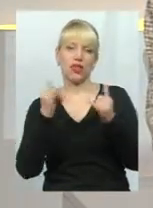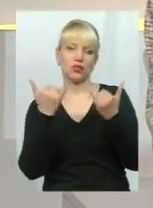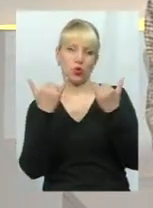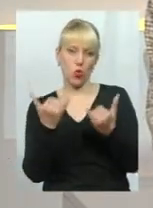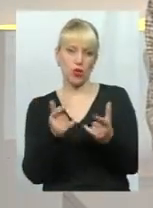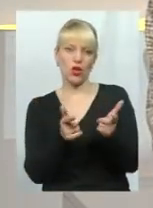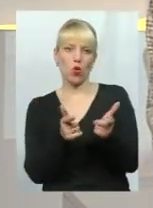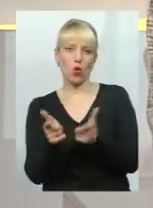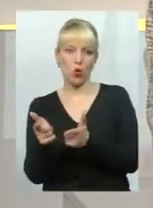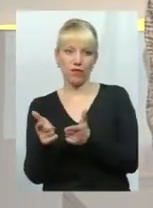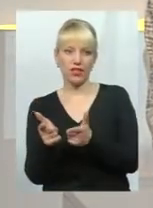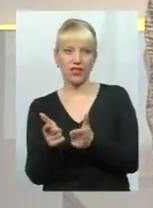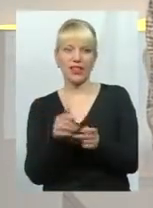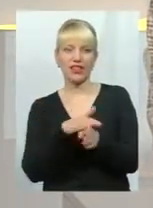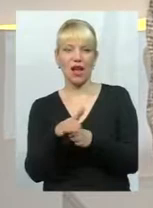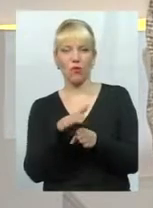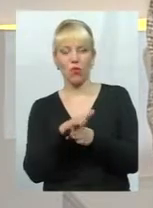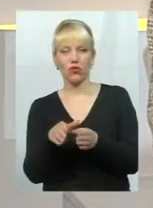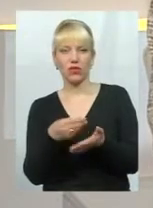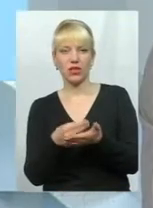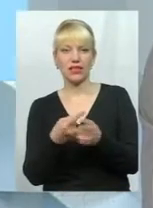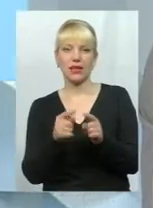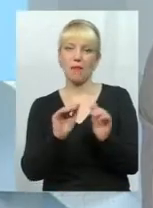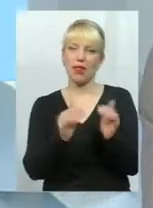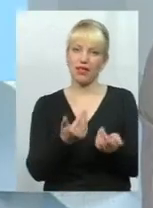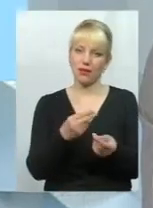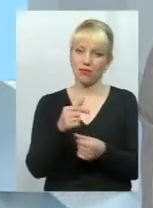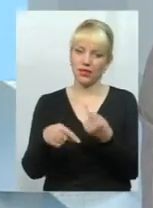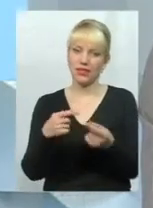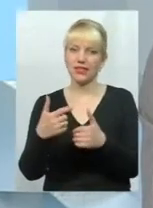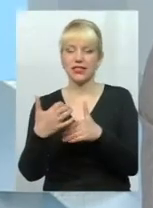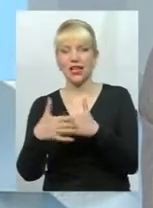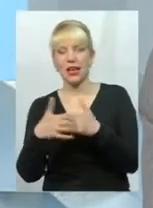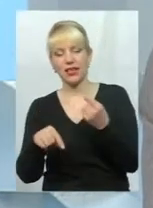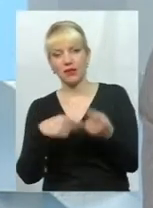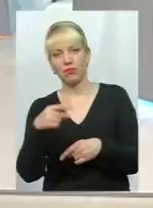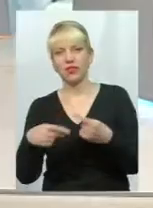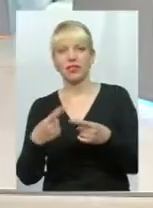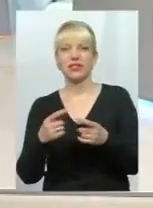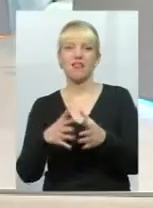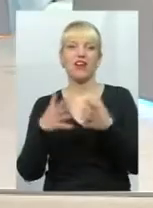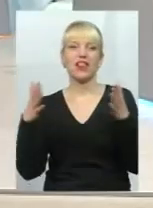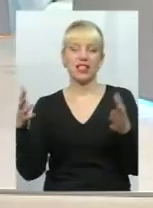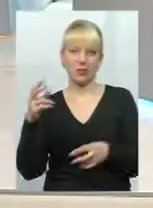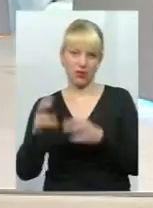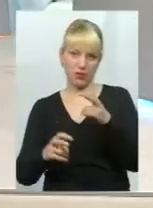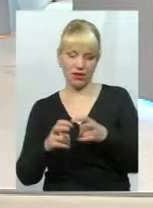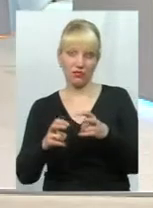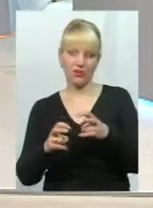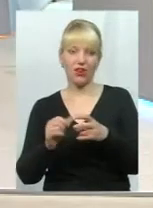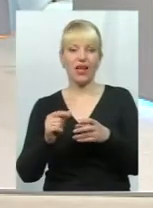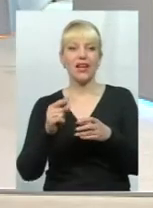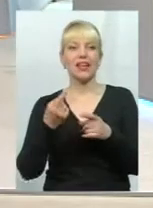наповнювати казну? Це малий бізнес, це середній бізнес, це великі підприємства. І, власне,